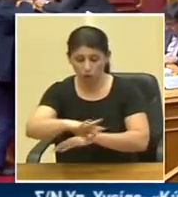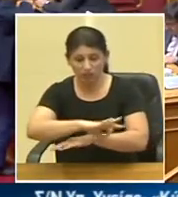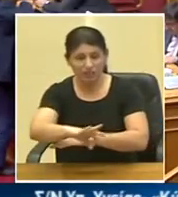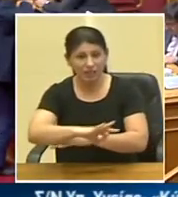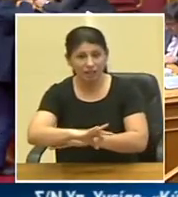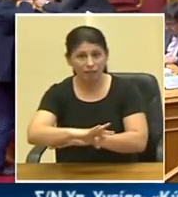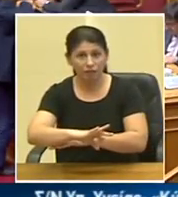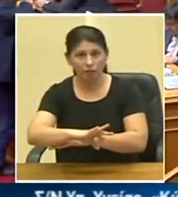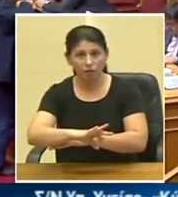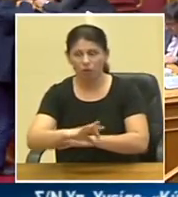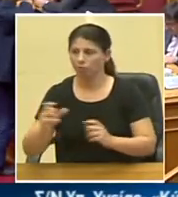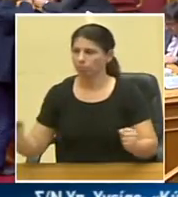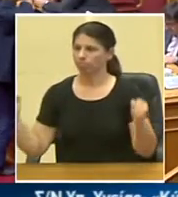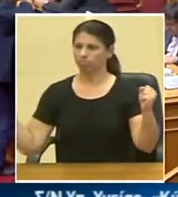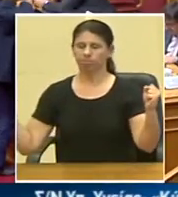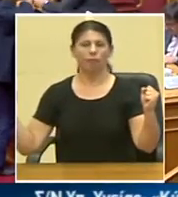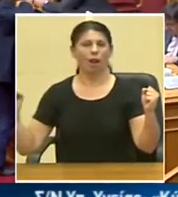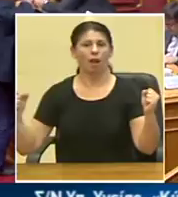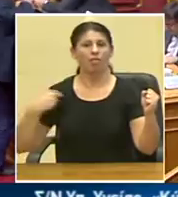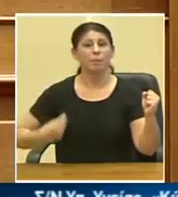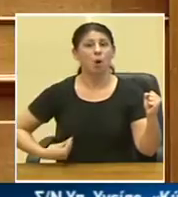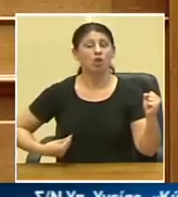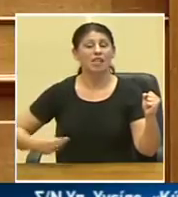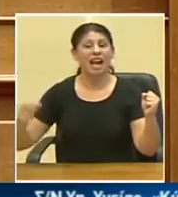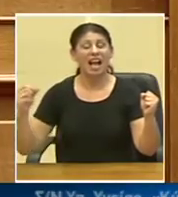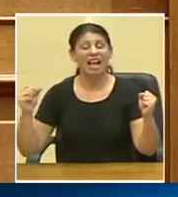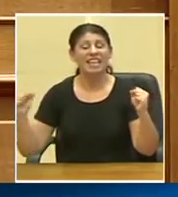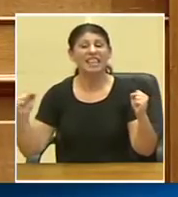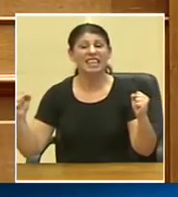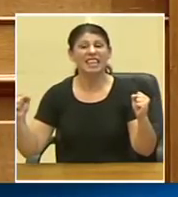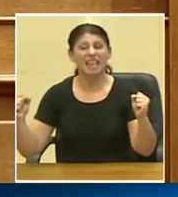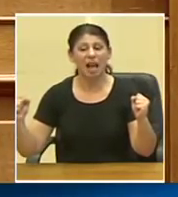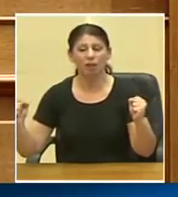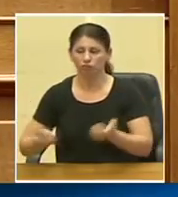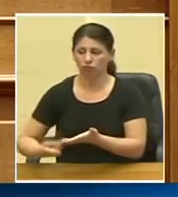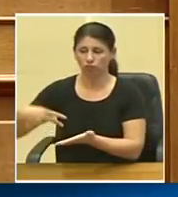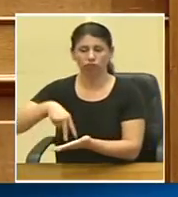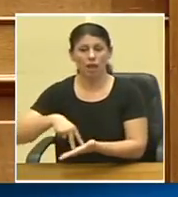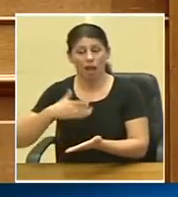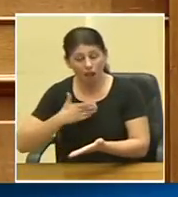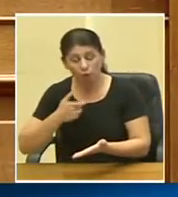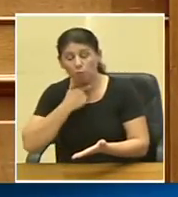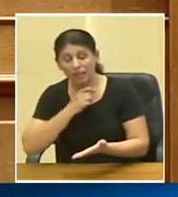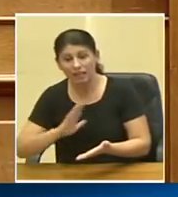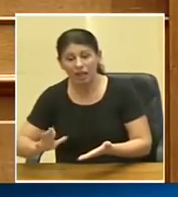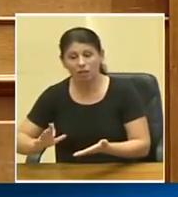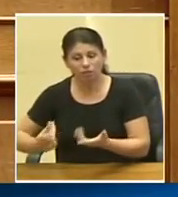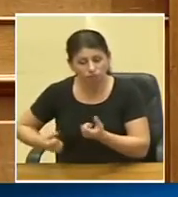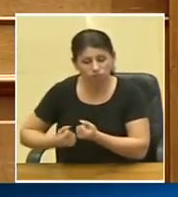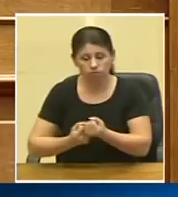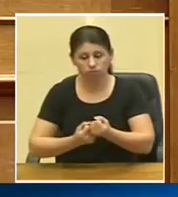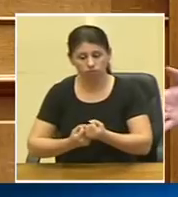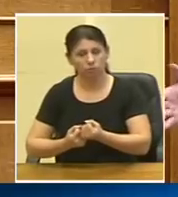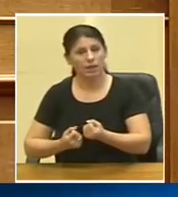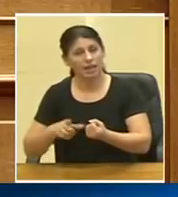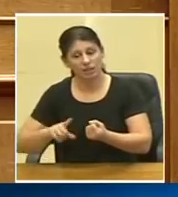ανάταξης της δημόσιας υγείας, το οποίο έχουμε κάνει, αυτό το οποίο χρειαζόμαστε και να δράσει συμπληρωματικά και ενισχυτικά